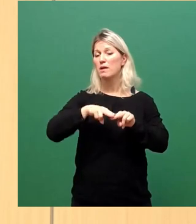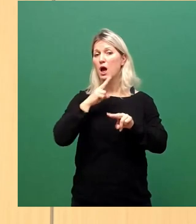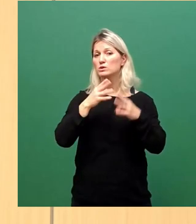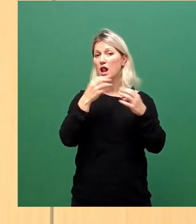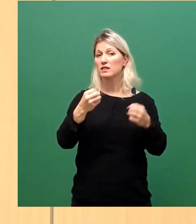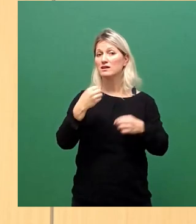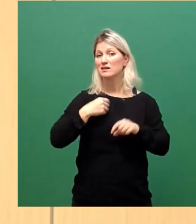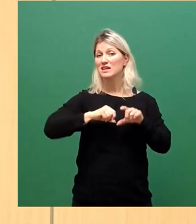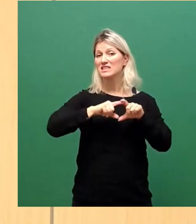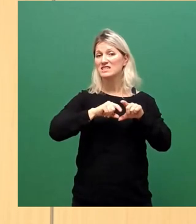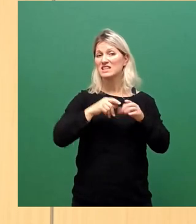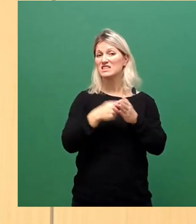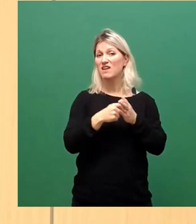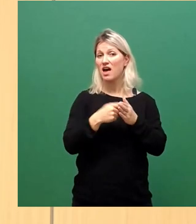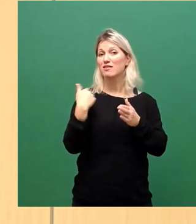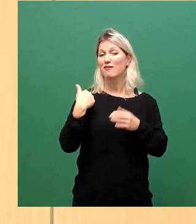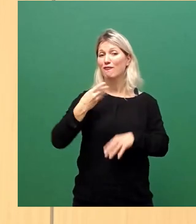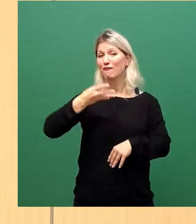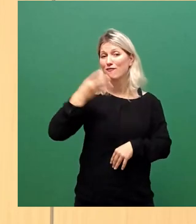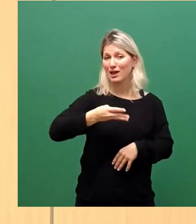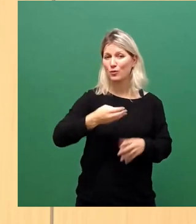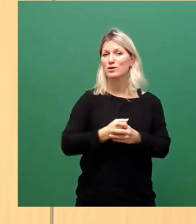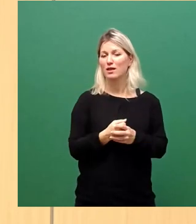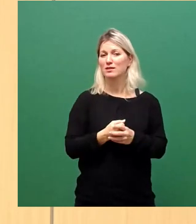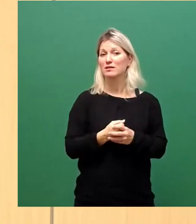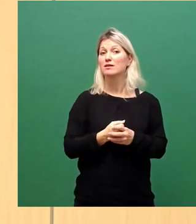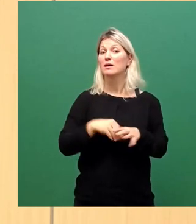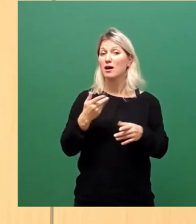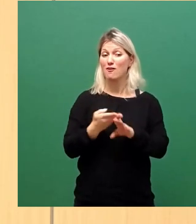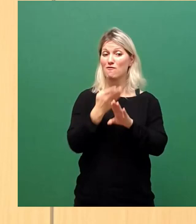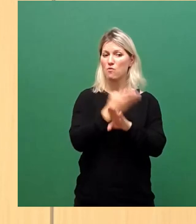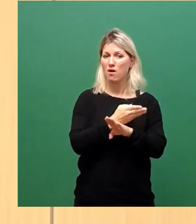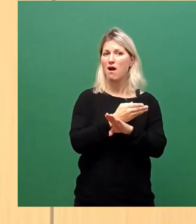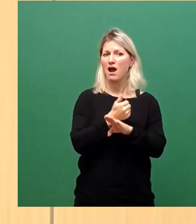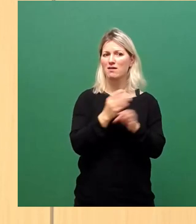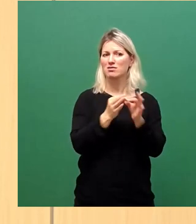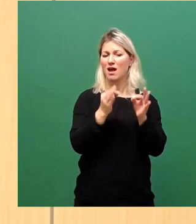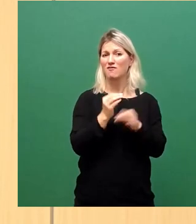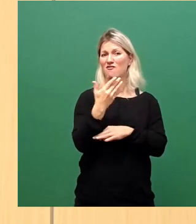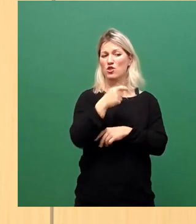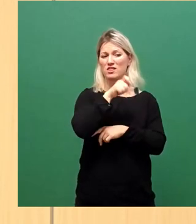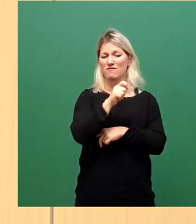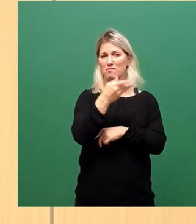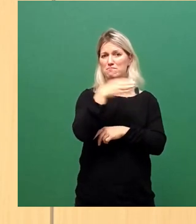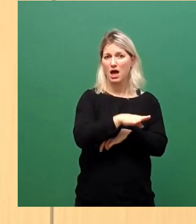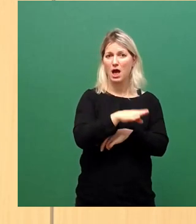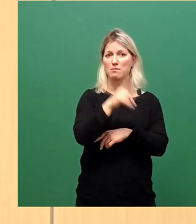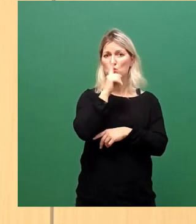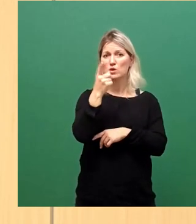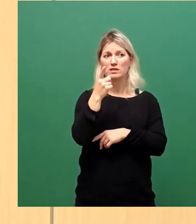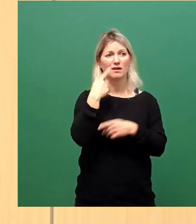400 von fünf weiteren Menschen, die am Tag zuvor an Corona gestorben waren und von null freien Plätzen auf den Intensivstationen.